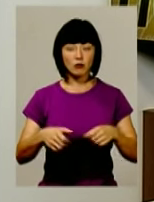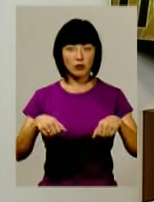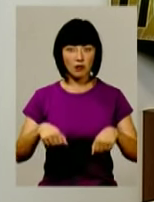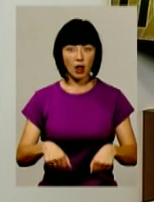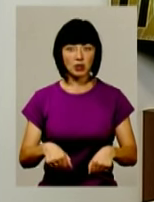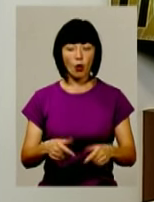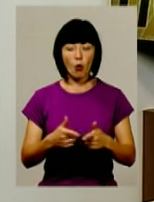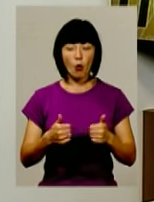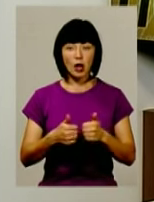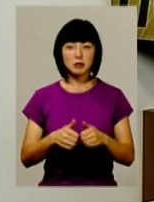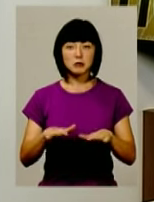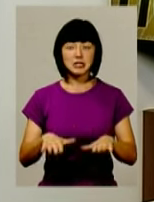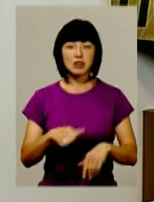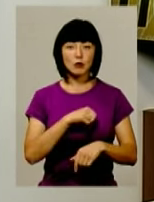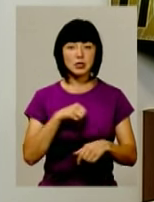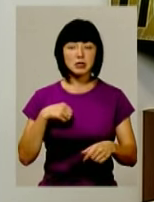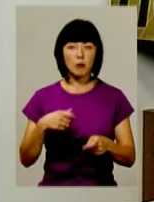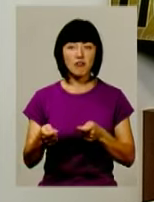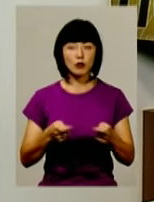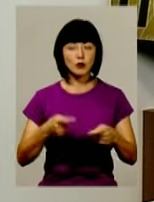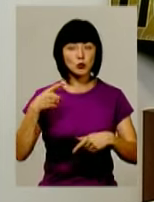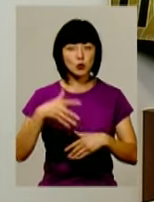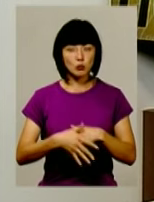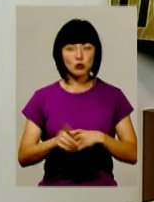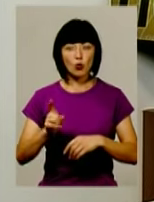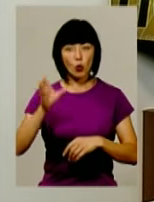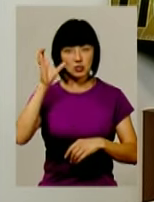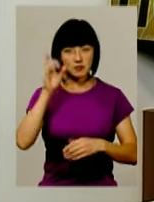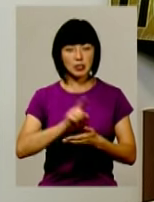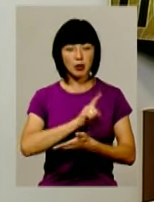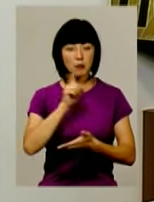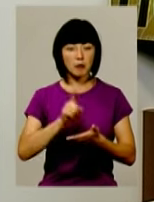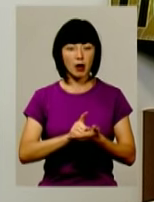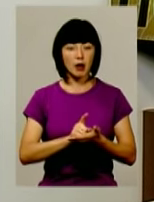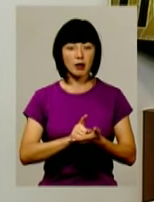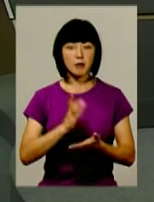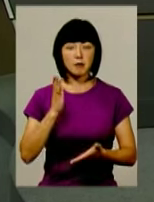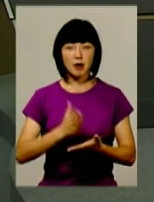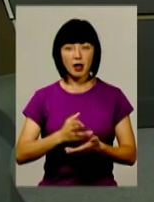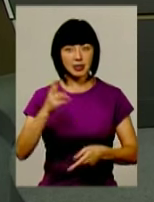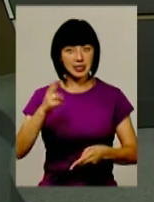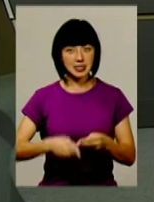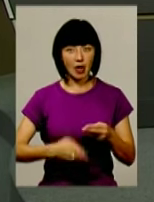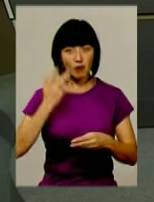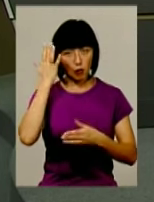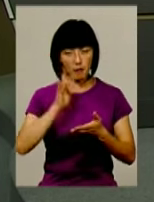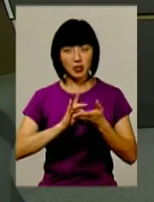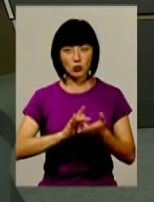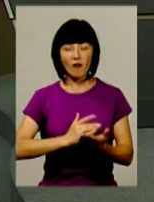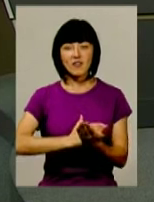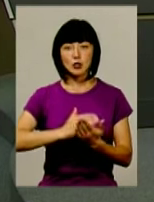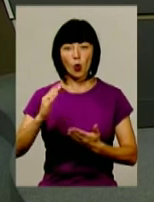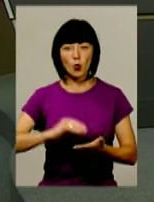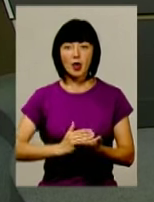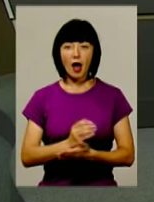органи місцевого самоврядування зрозуміють, що освіта повинна мати за кінцеву мету високу якість, а